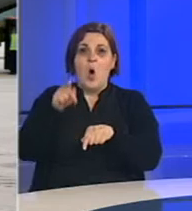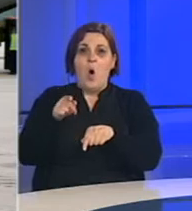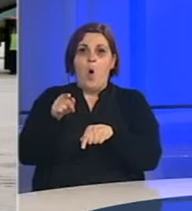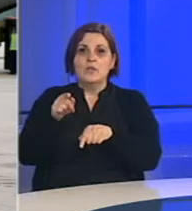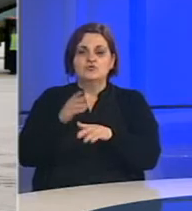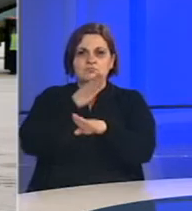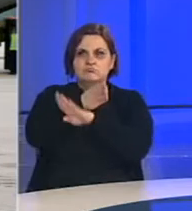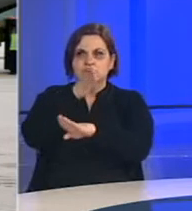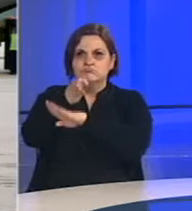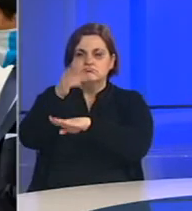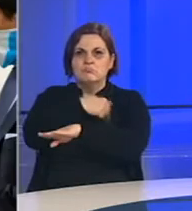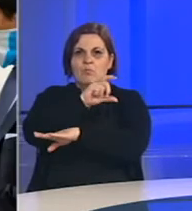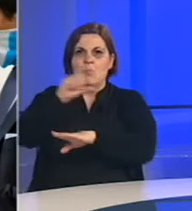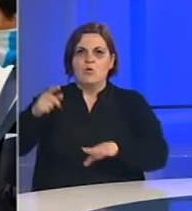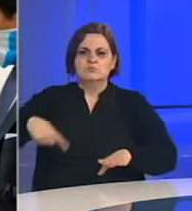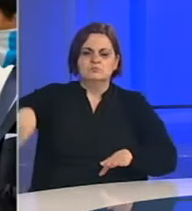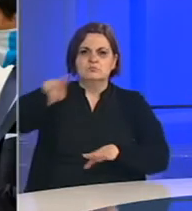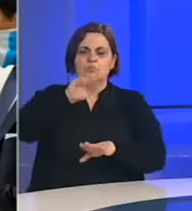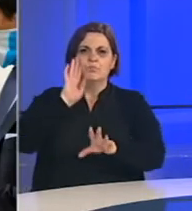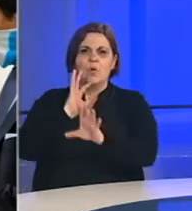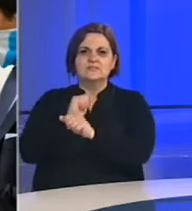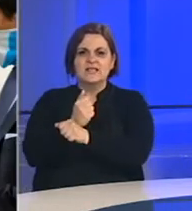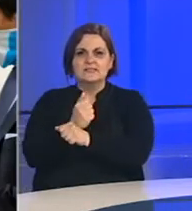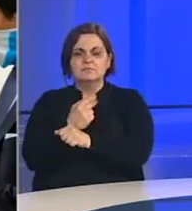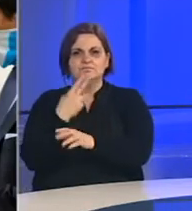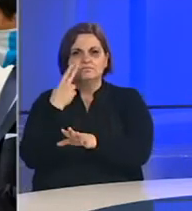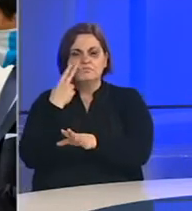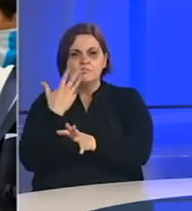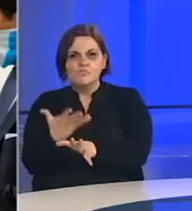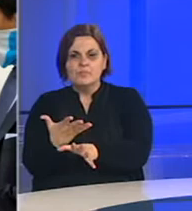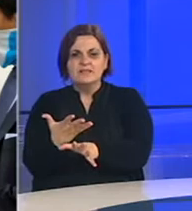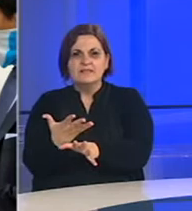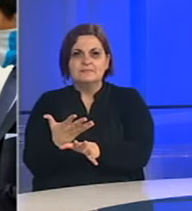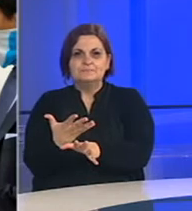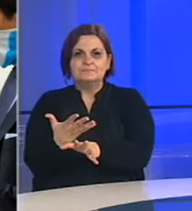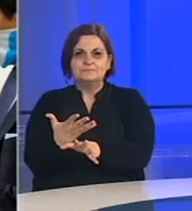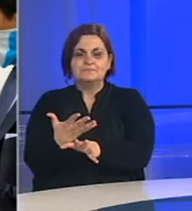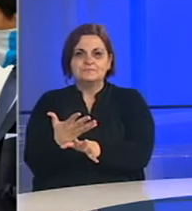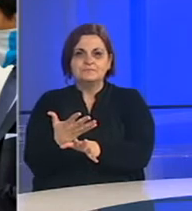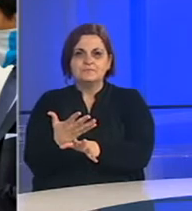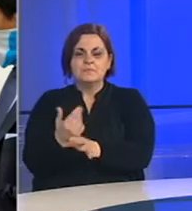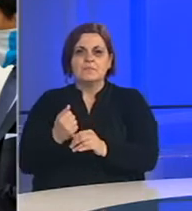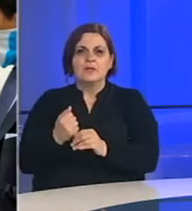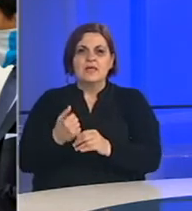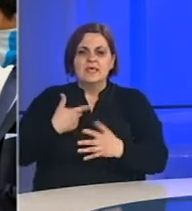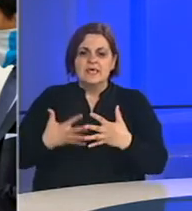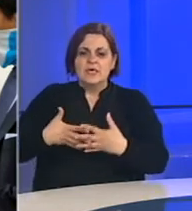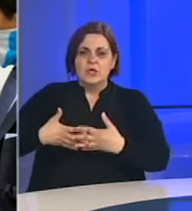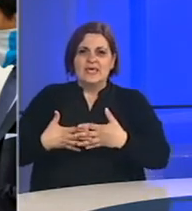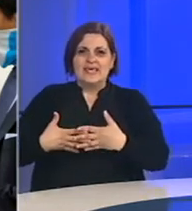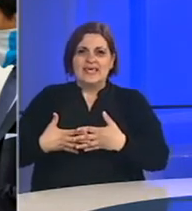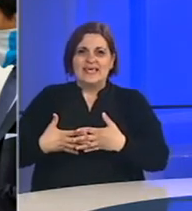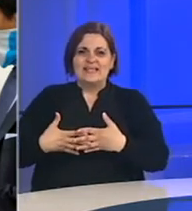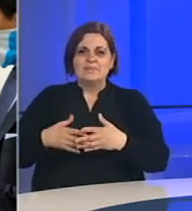posjetiti bolnice široma Bosne i Hercegovine i u suradnju sa